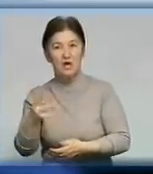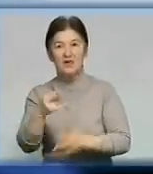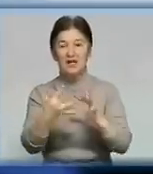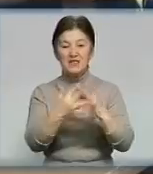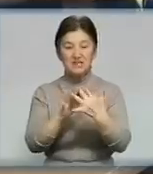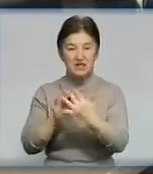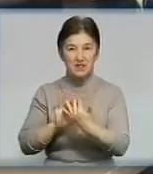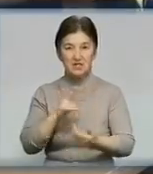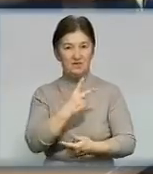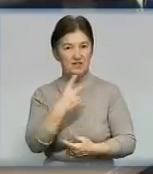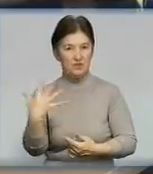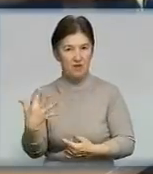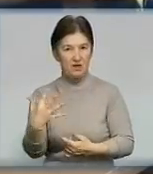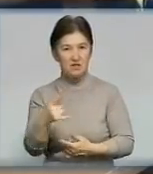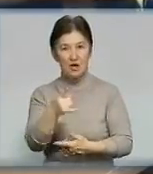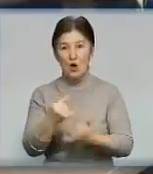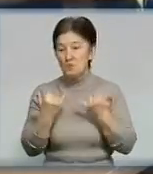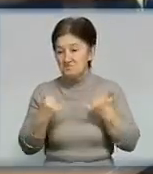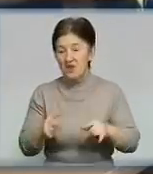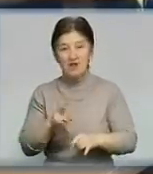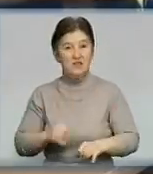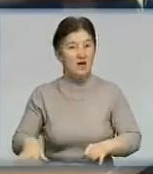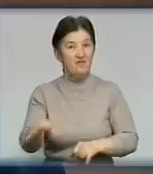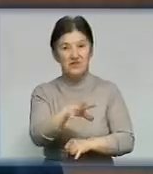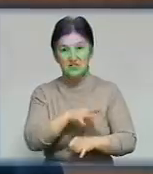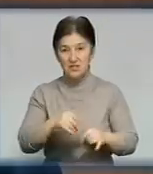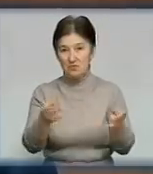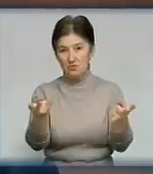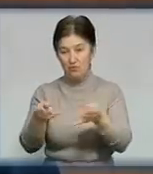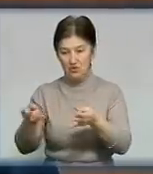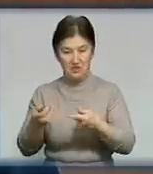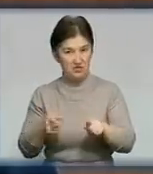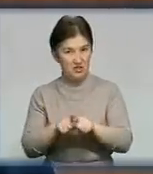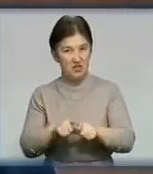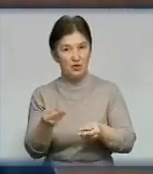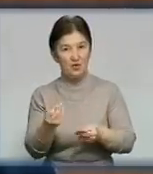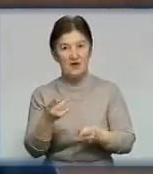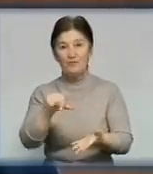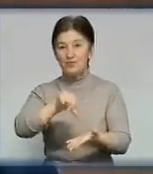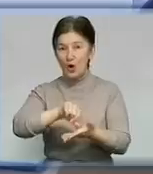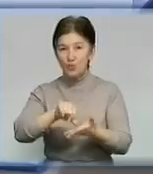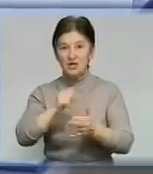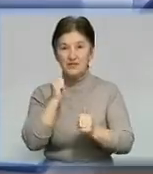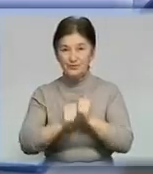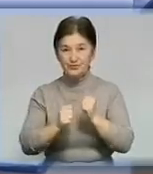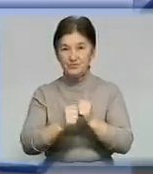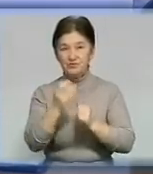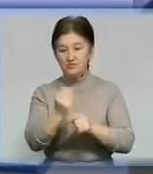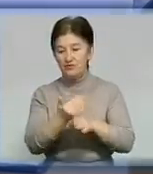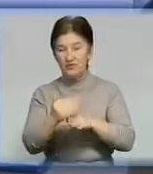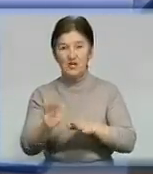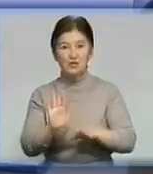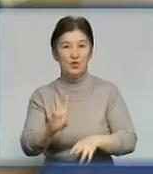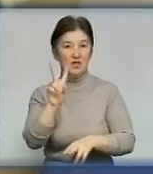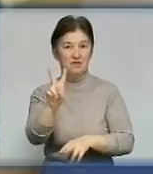– 25. Обласні посадовці здивовані, що не всім населеним пунктам потрібні ці гроші. На участь у конкурсі з кожної категорії надійшло тільки по